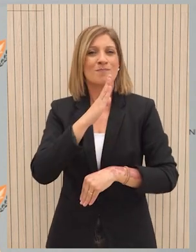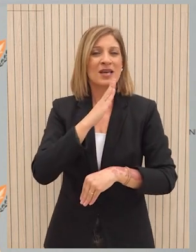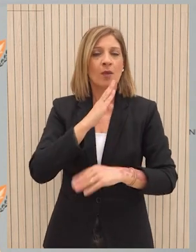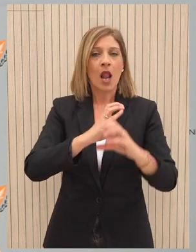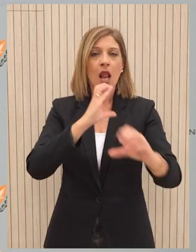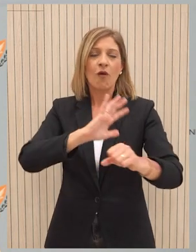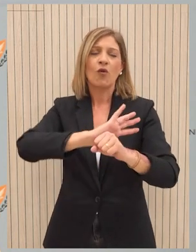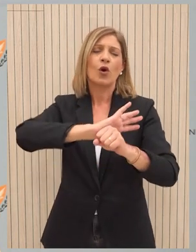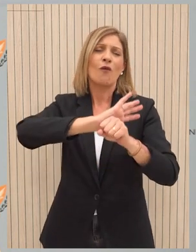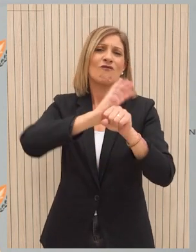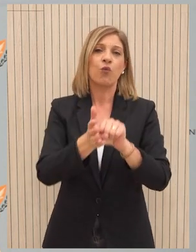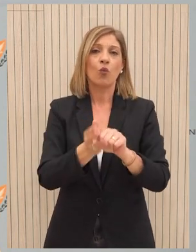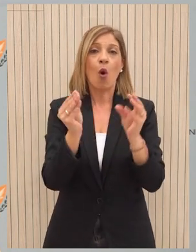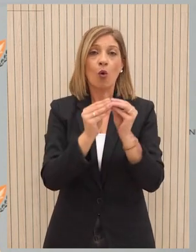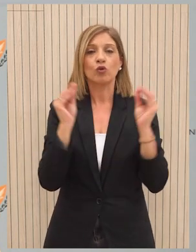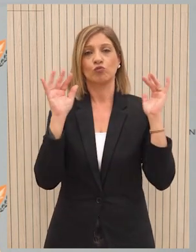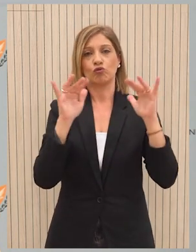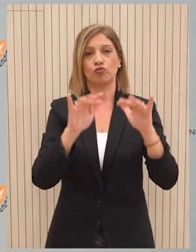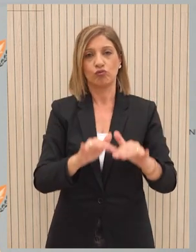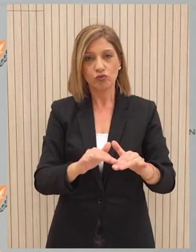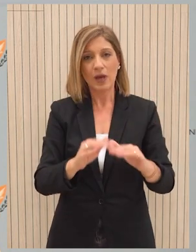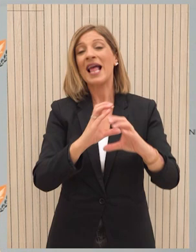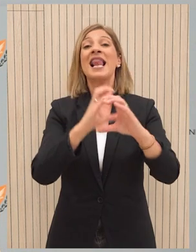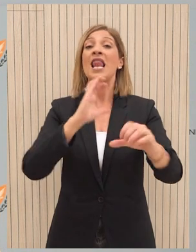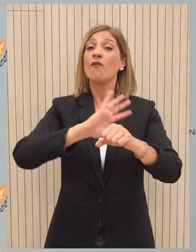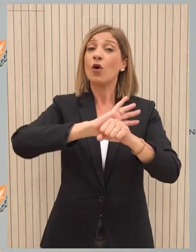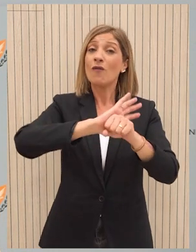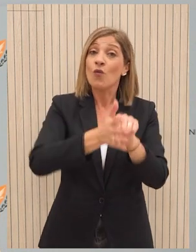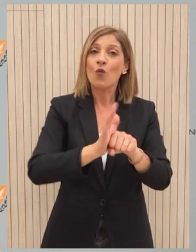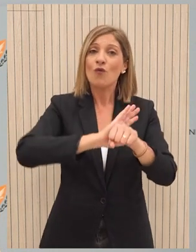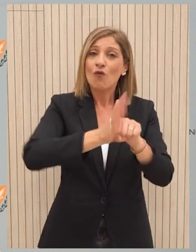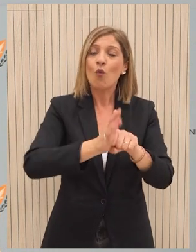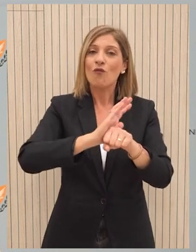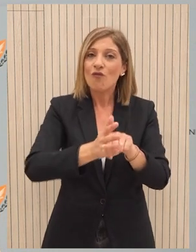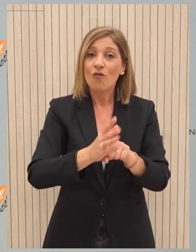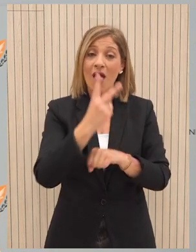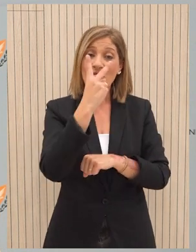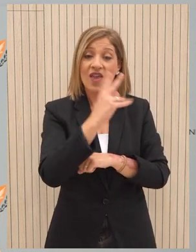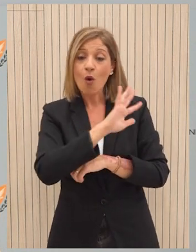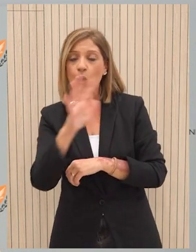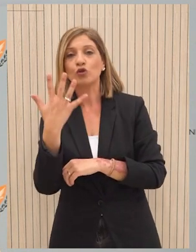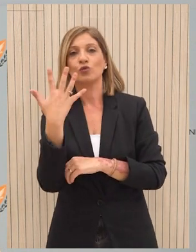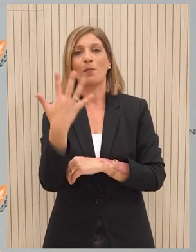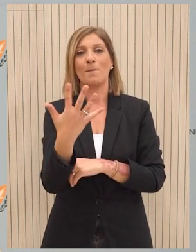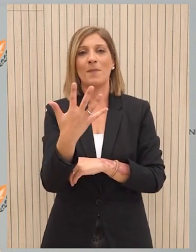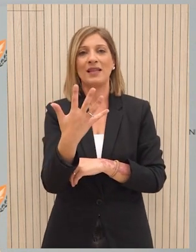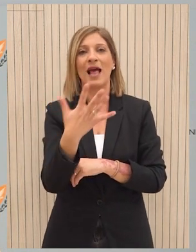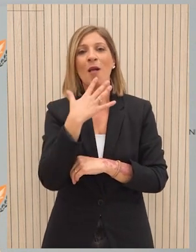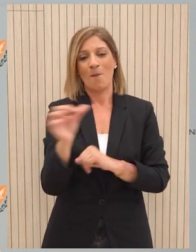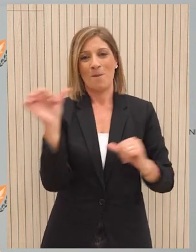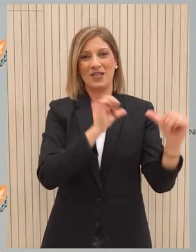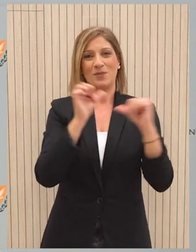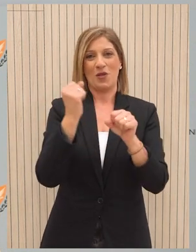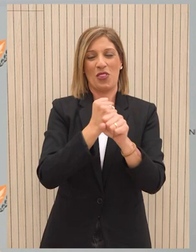πρώτα τρία δρομολόγια της μέρας τα λεωφορεία είναι υπερπλήρη και αυτό επαναλαμβάνεται ξανά από τις 2 μέχρι τις 5, οπότε επιστρέφει ο κόσμος.